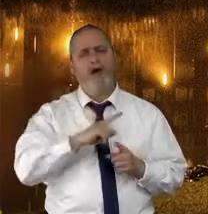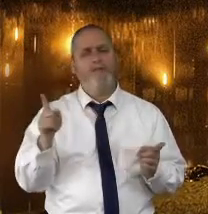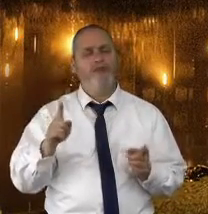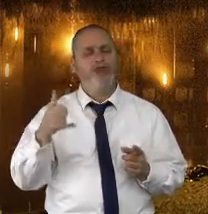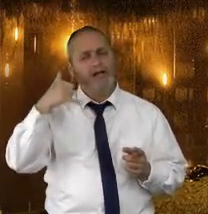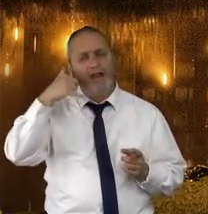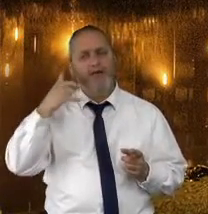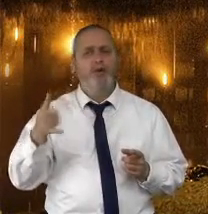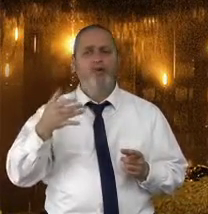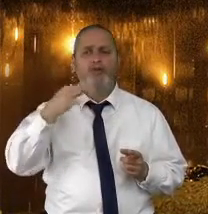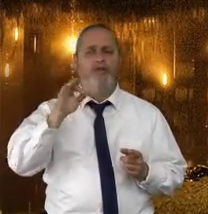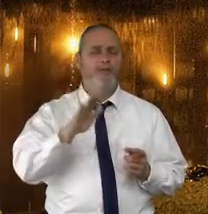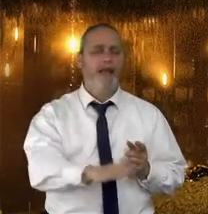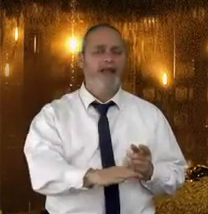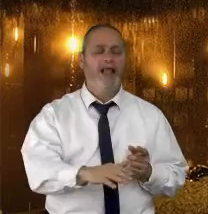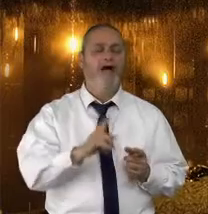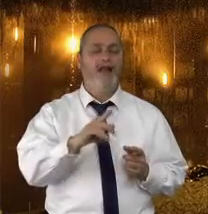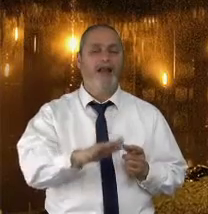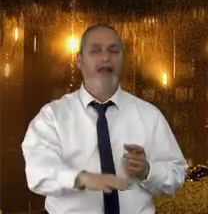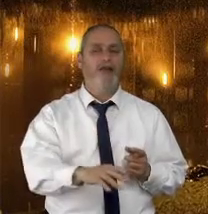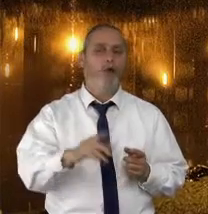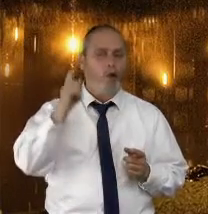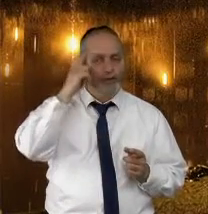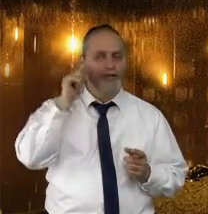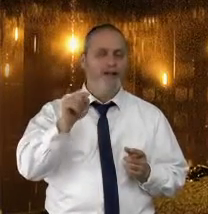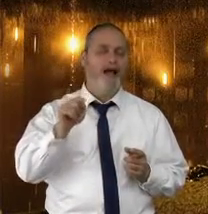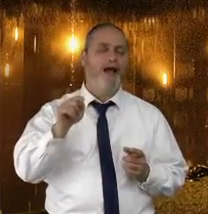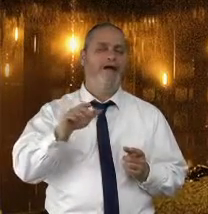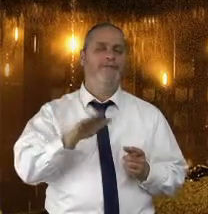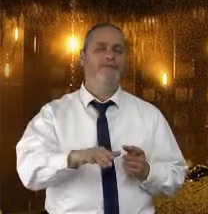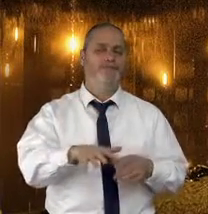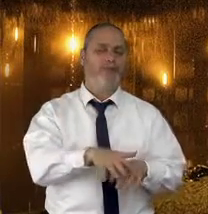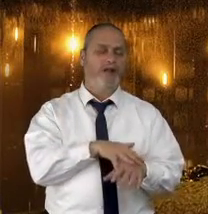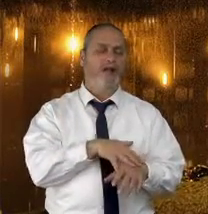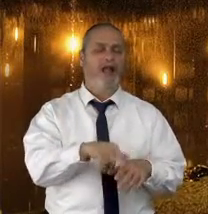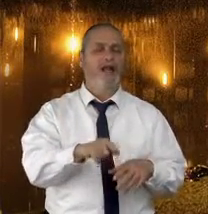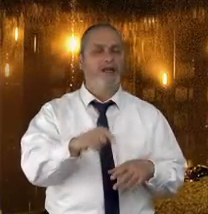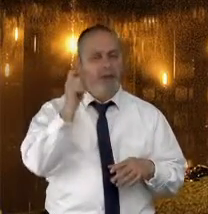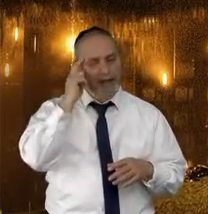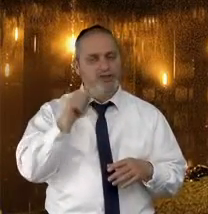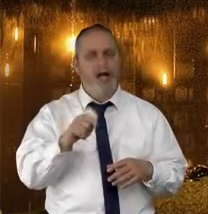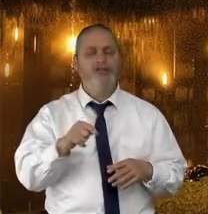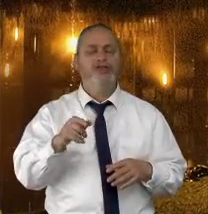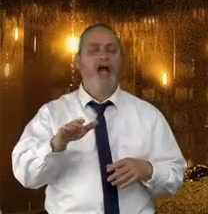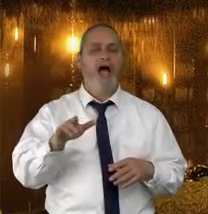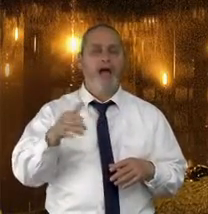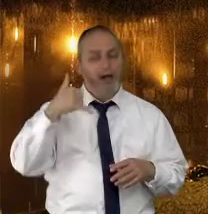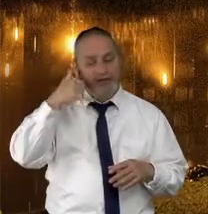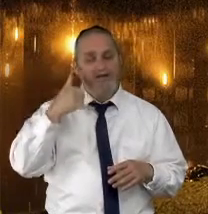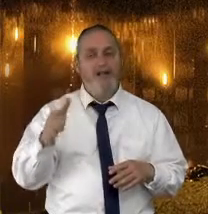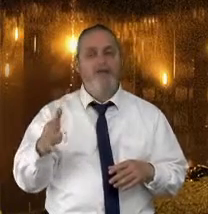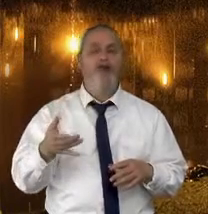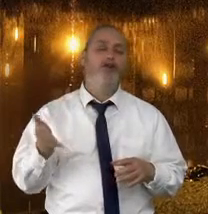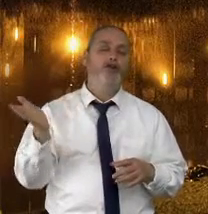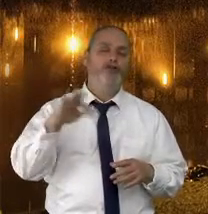דעתנו שהמכשיר חשוב יותר מהילד. אבל כך הילד מרגיש, כך הילד חווה. וזה חבל, כי זה לא המסר, זה לא